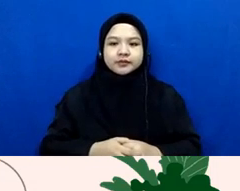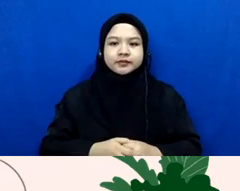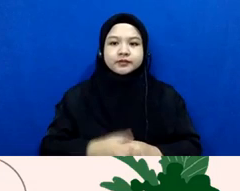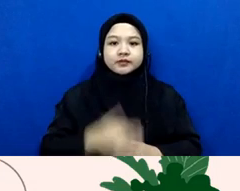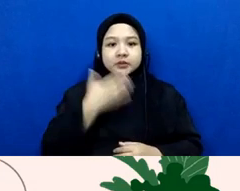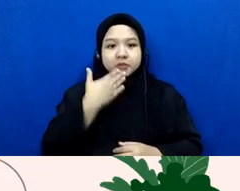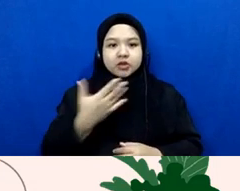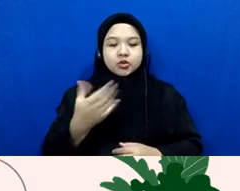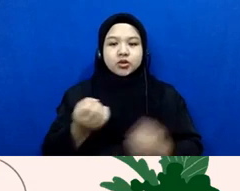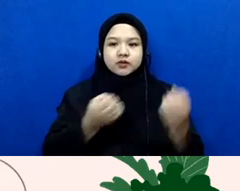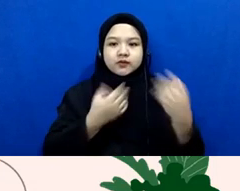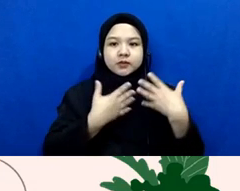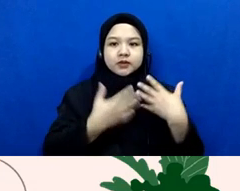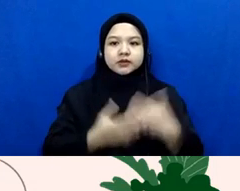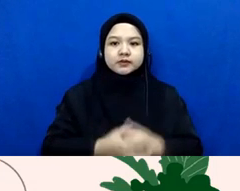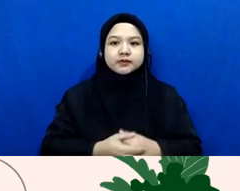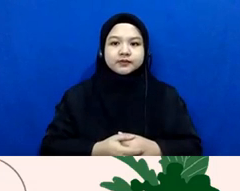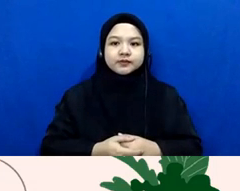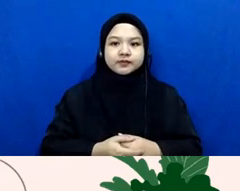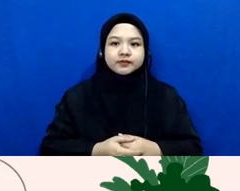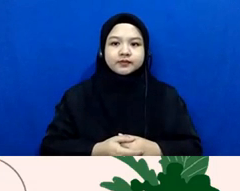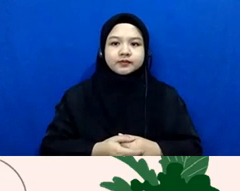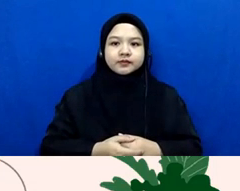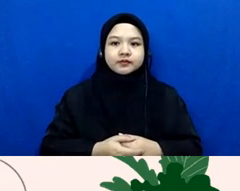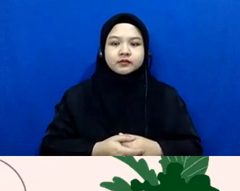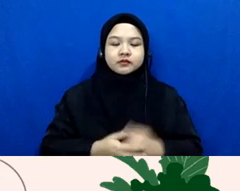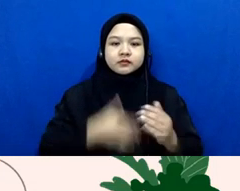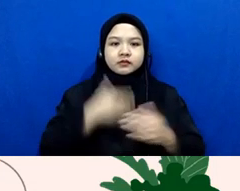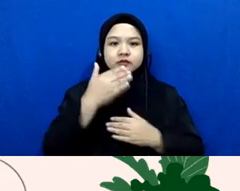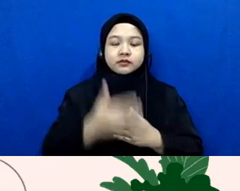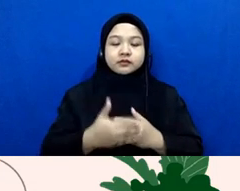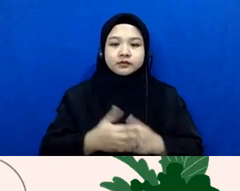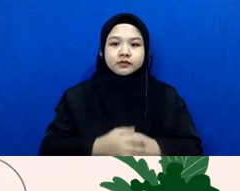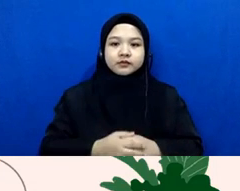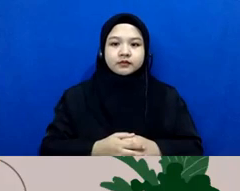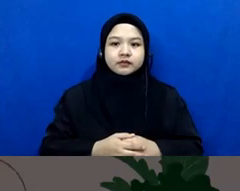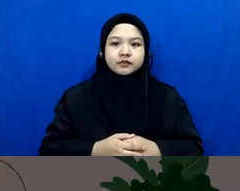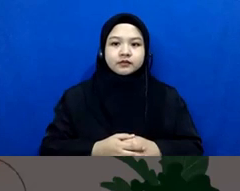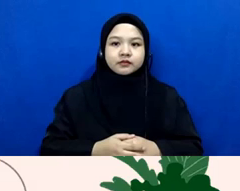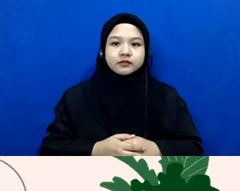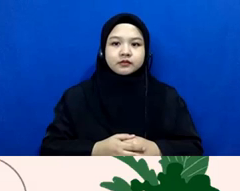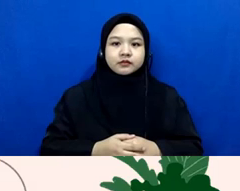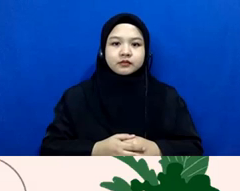Mas Andi atas pertanyaannya boleh ke slide selanjutnya Mas Andi